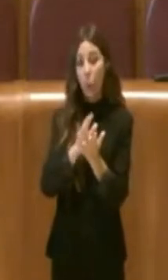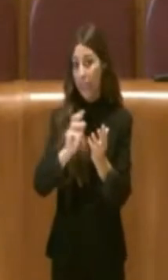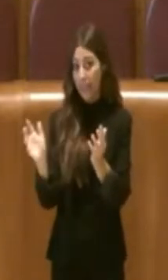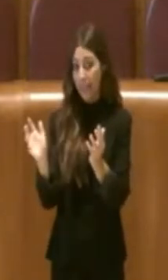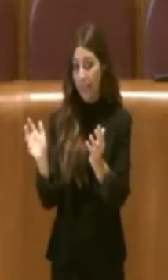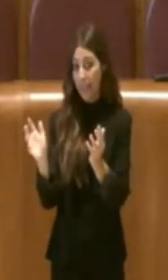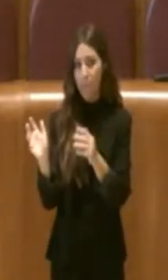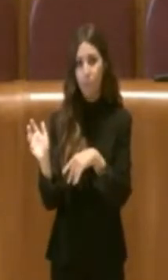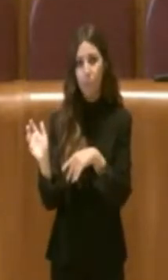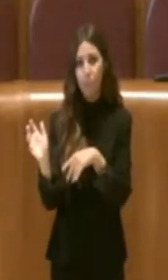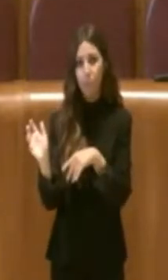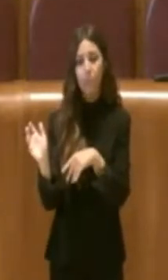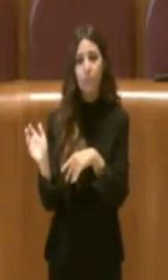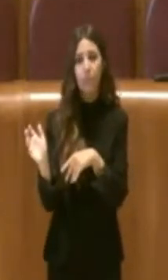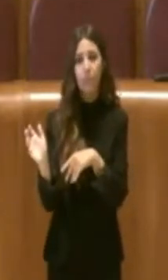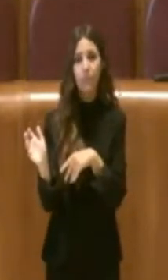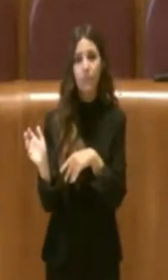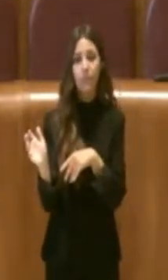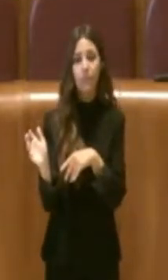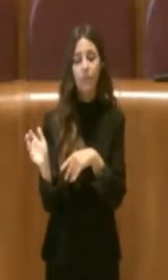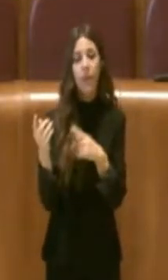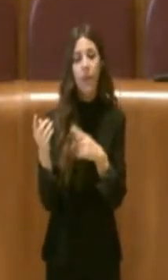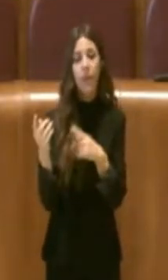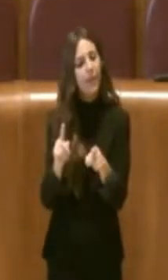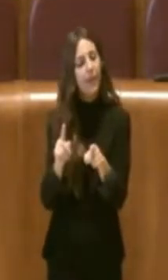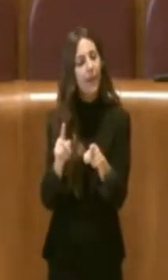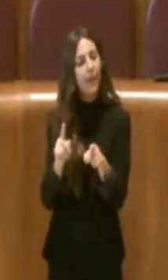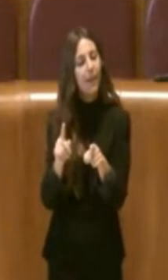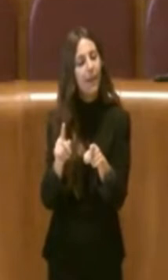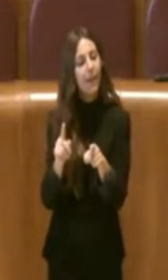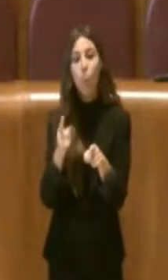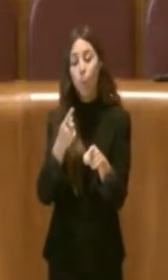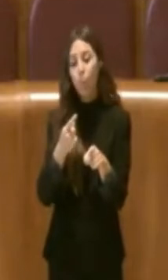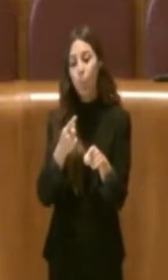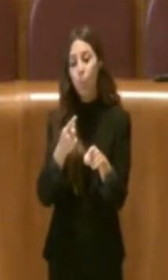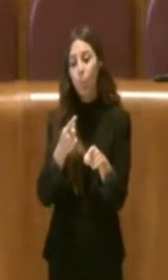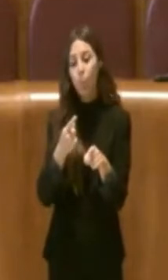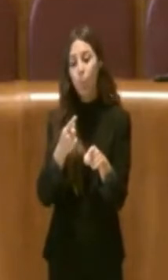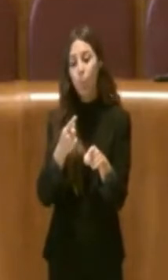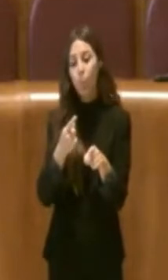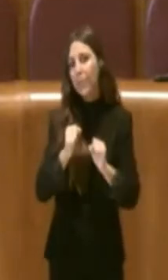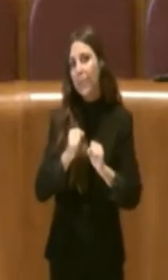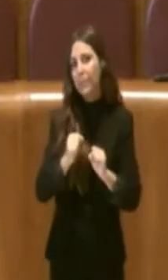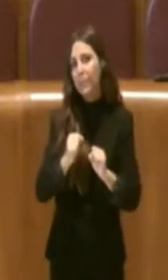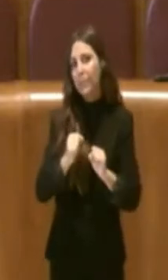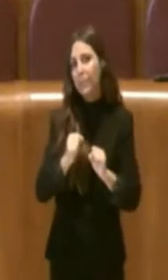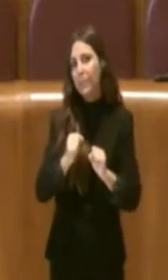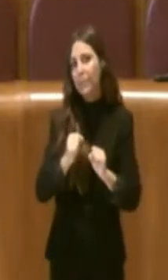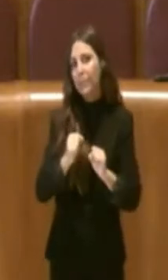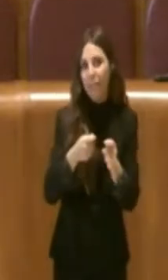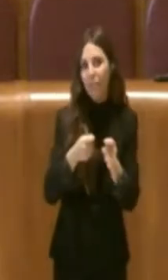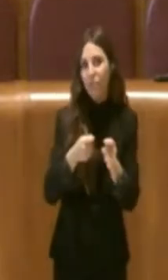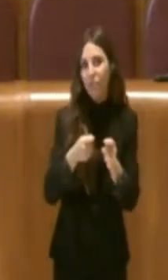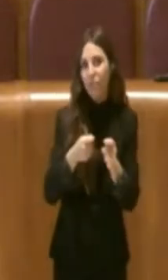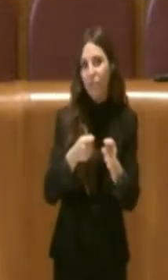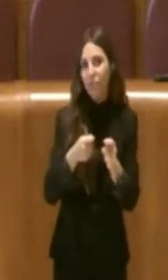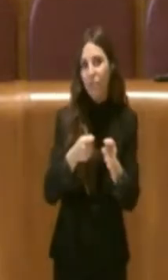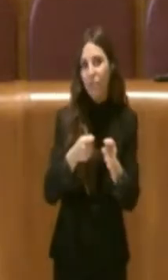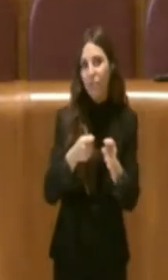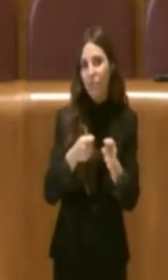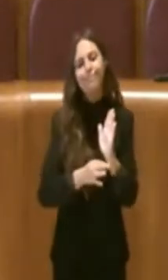Diciamo che questo commercio in realtà è disciplinato